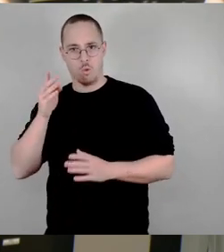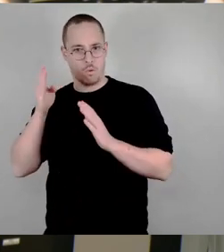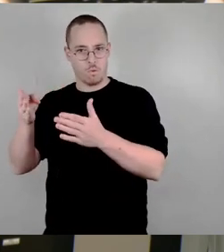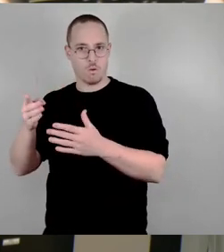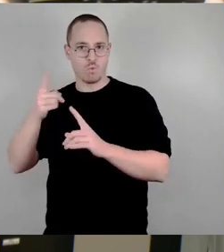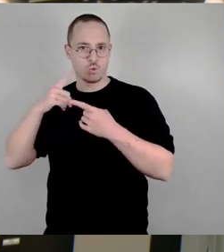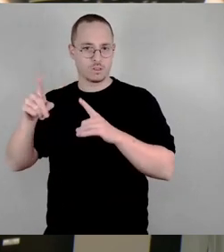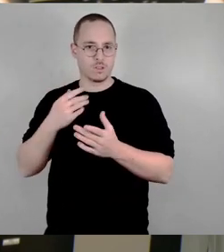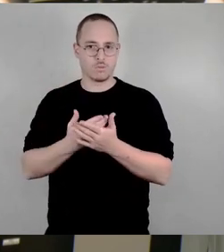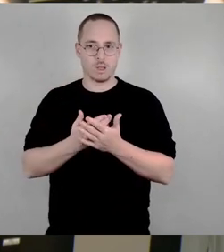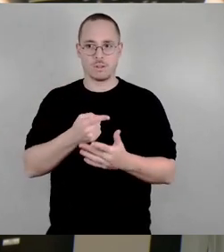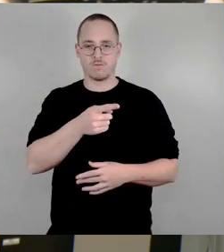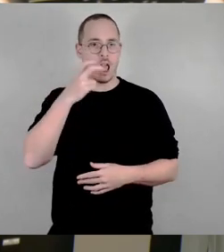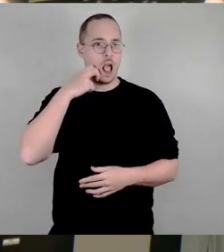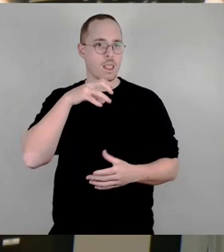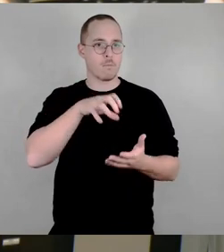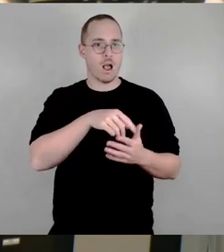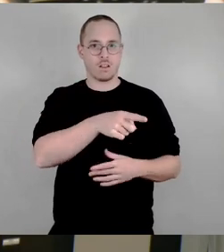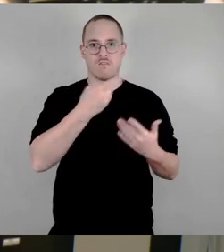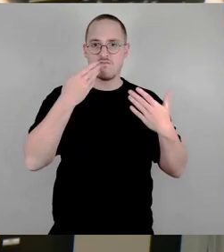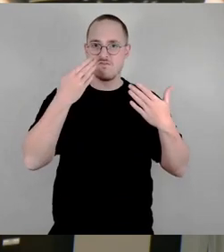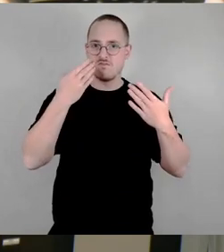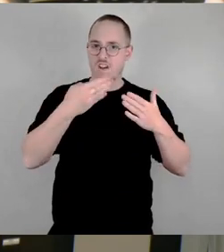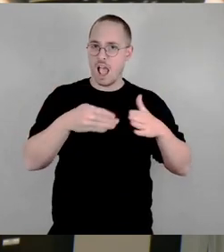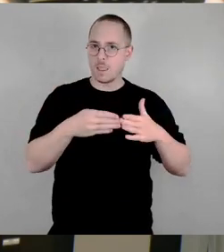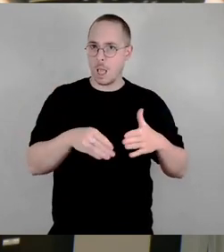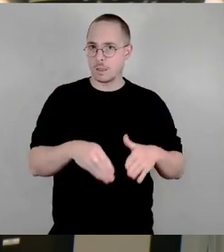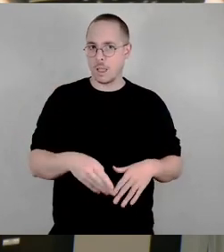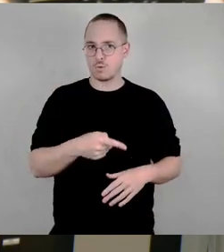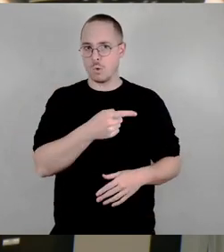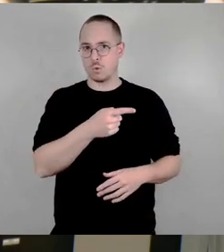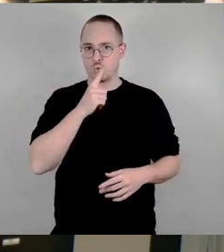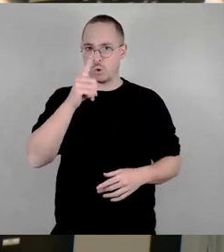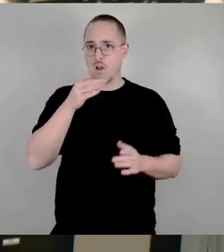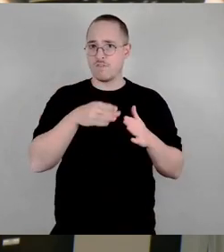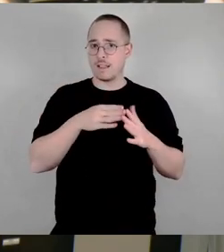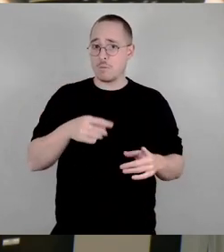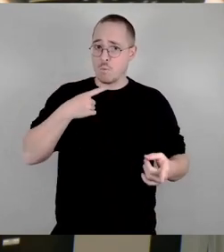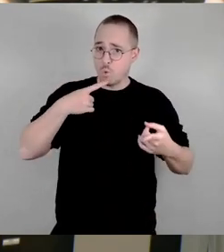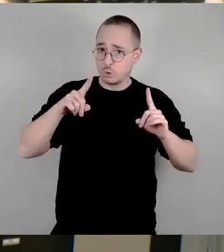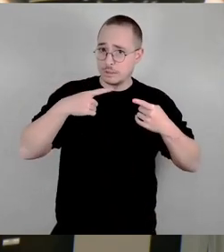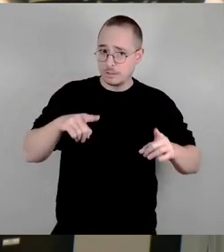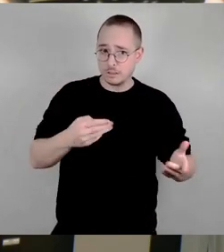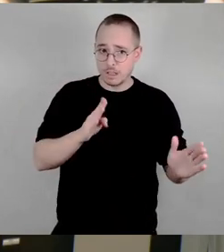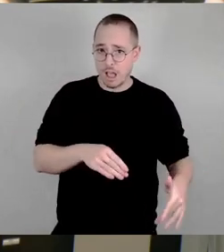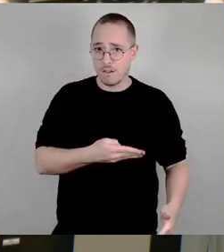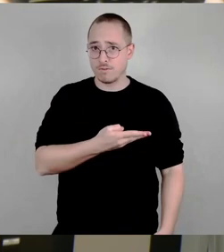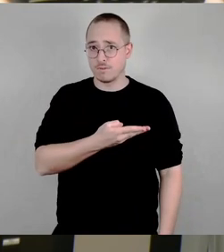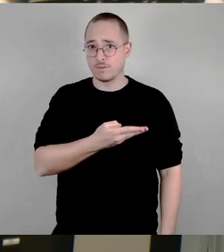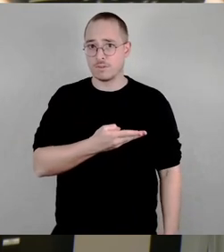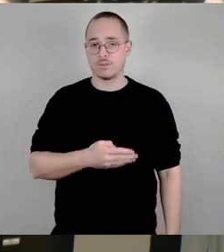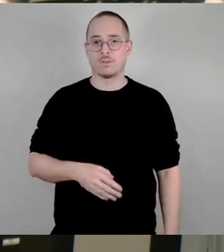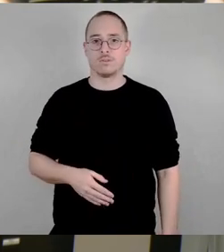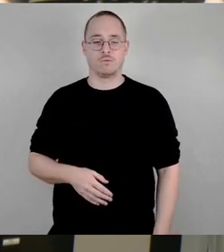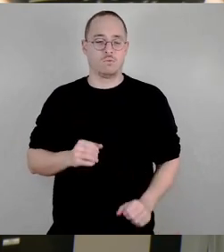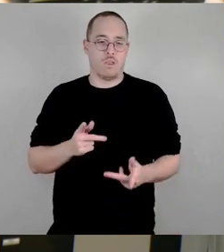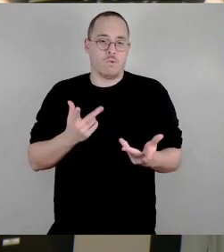ist, Herr Zastrow. Kunst liegt im Auge des Betrachters, das liegt auch in der Musik. Übrigens, Paul Kaltbrenner finde ich gut, werde ich